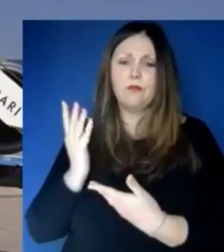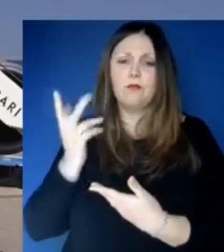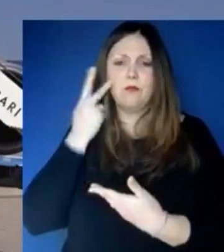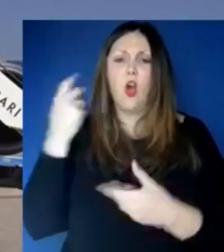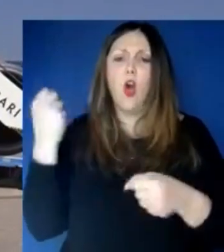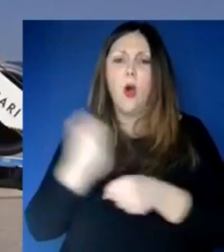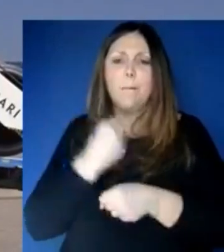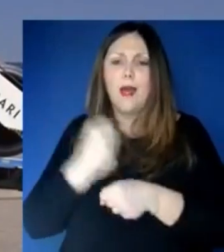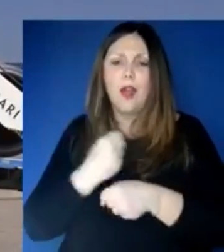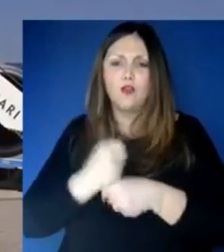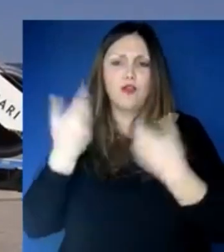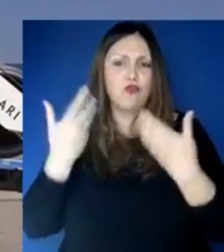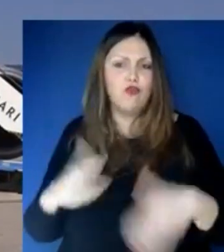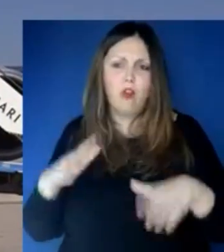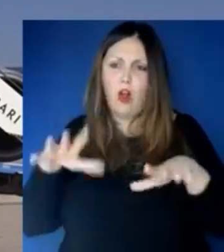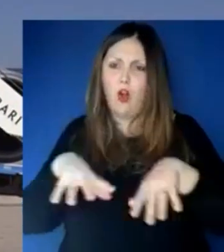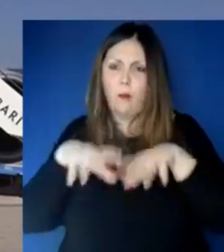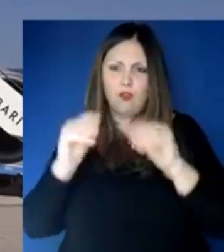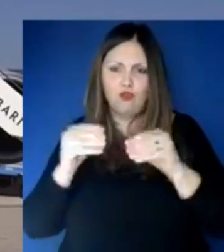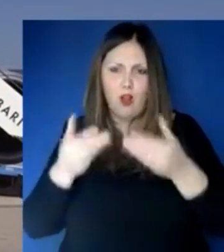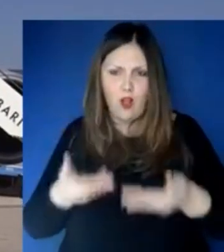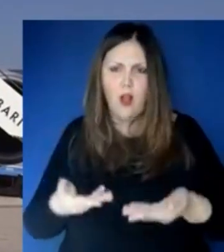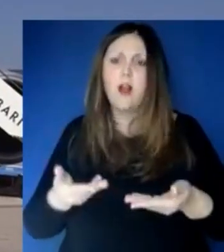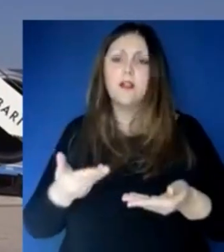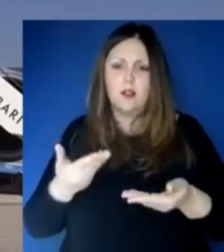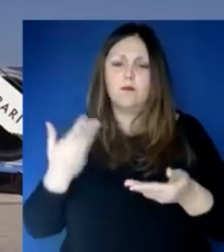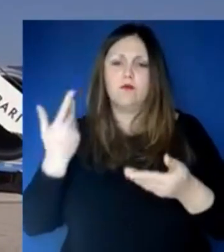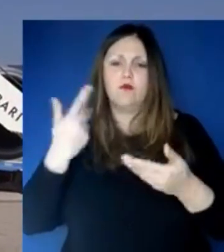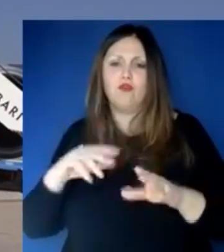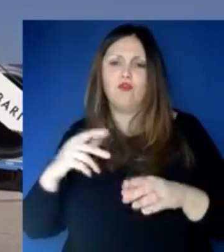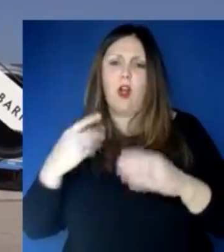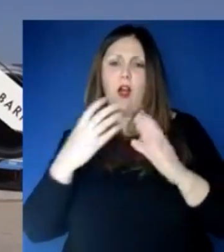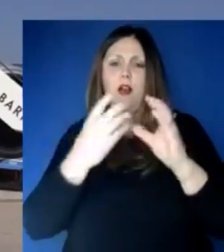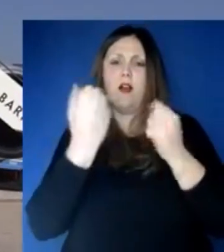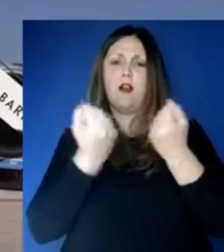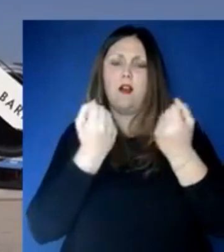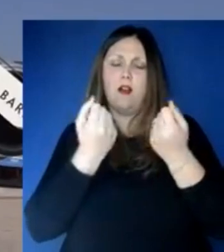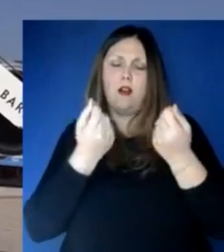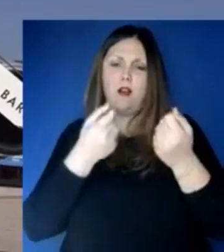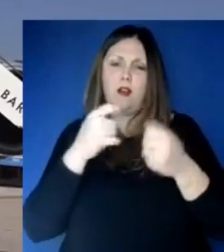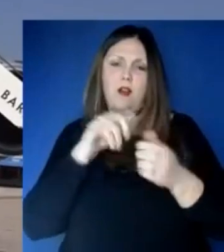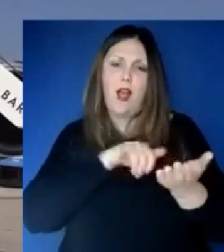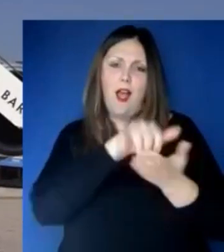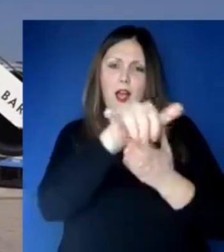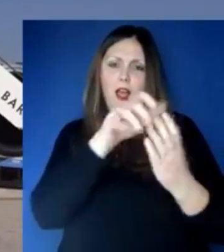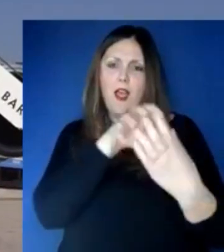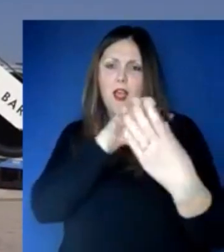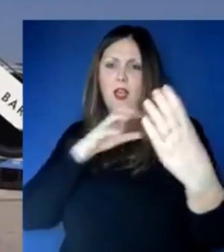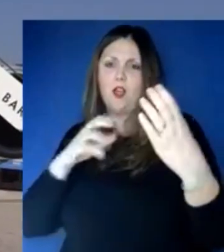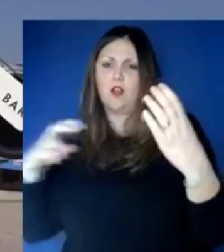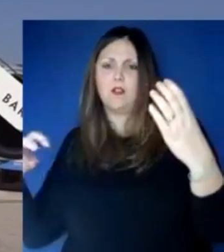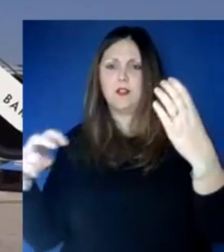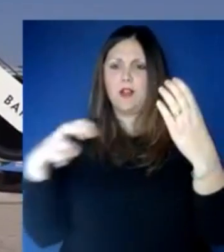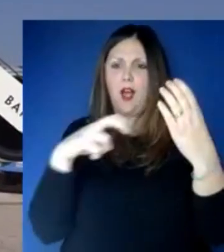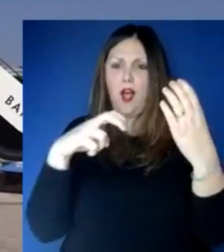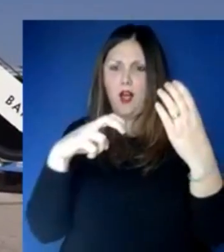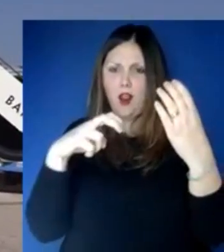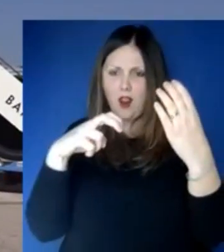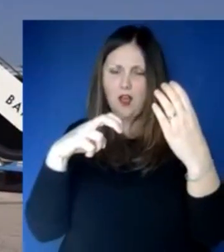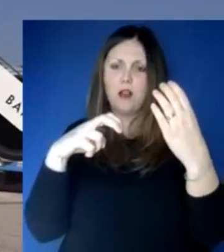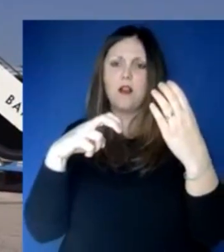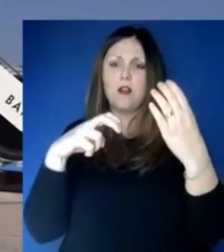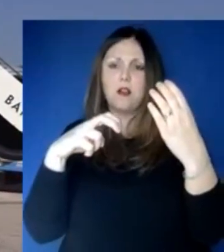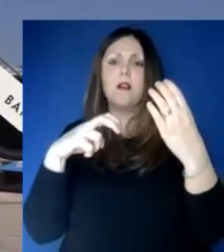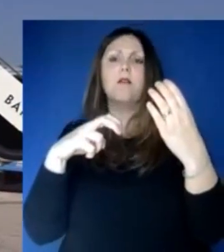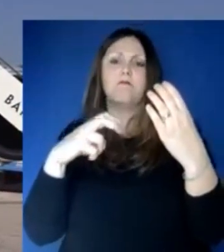volo perché ovviamente tutto servirà per scendere. Ricordiamolo che all'interno di questo cargo